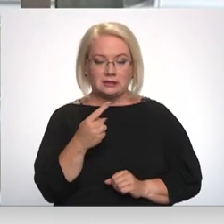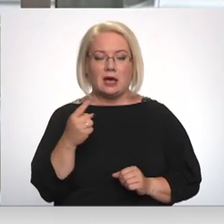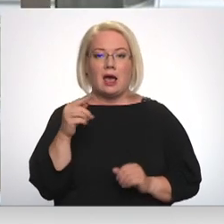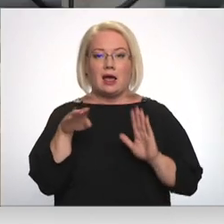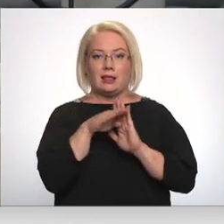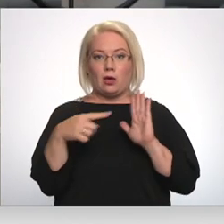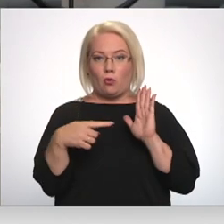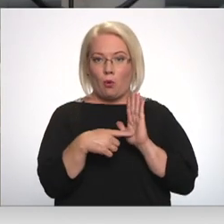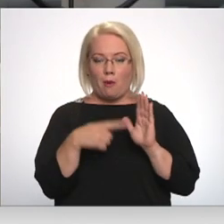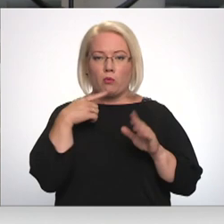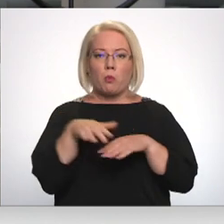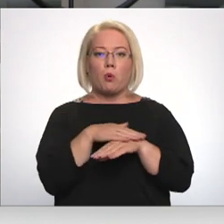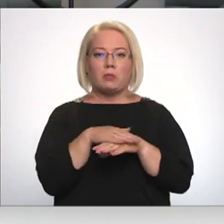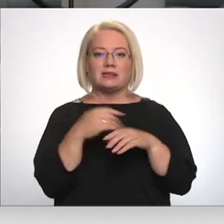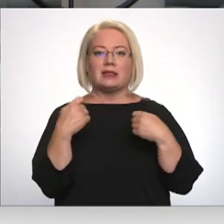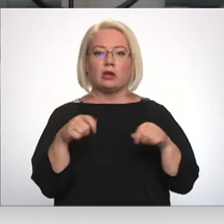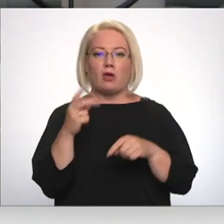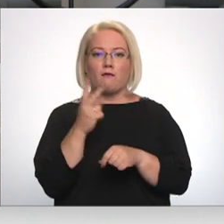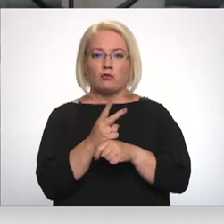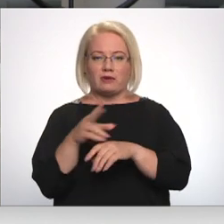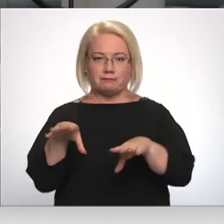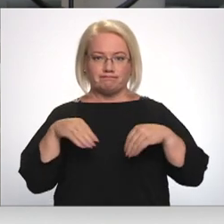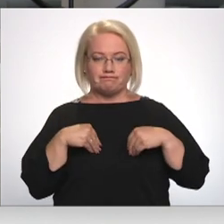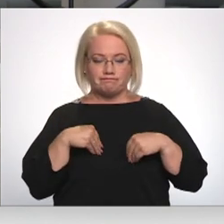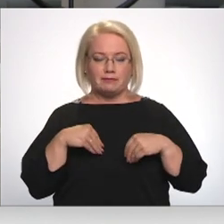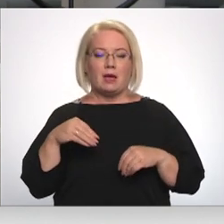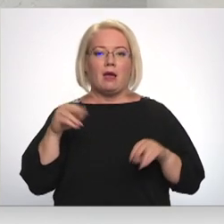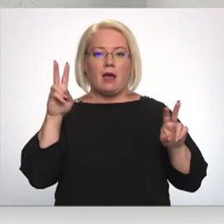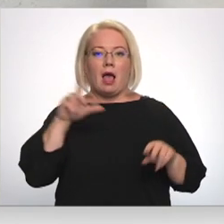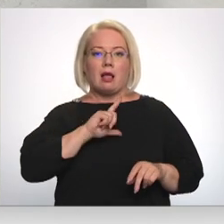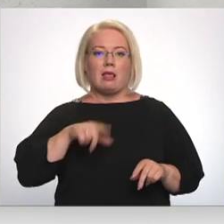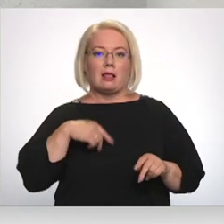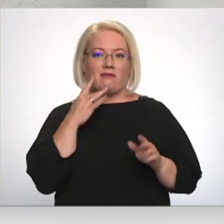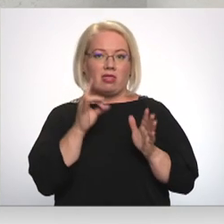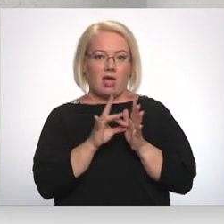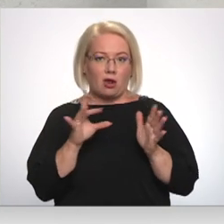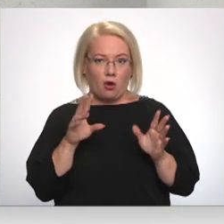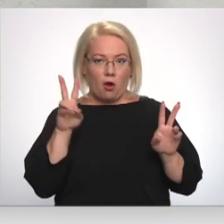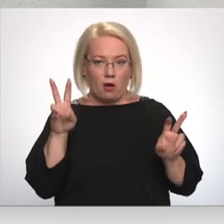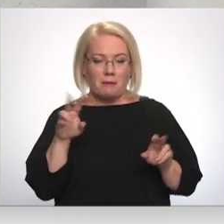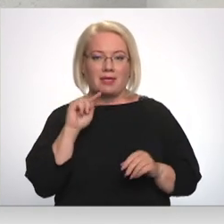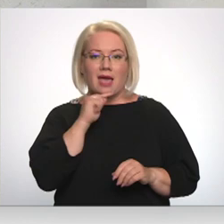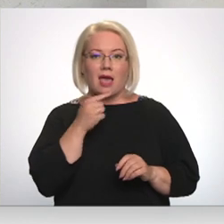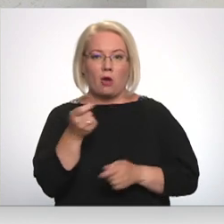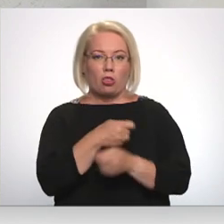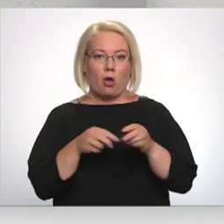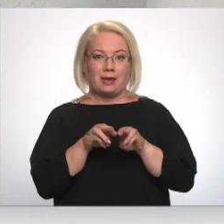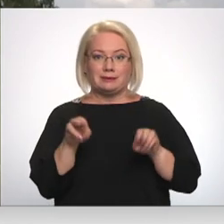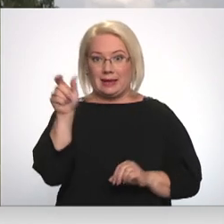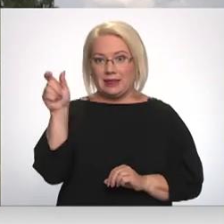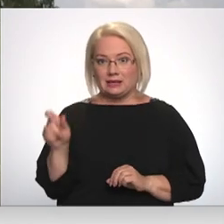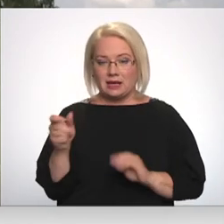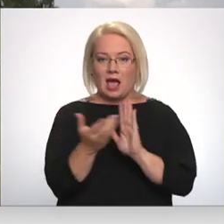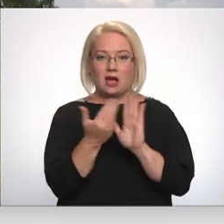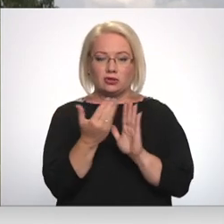gadījumā publiskā tirgotāju funkcijas jāpārņem Valsts aksijas sabiedrībai Latvenergo. Taču ekonomikas ministre, atsaucoties uz dabas gāzes